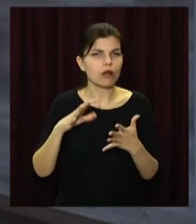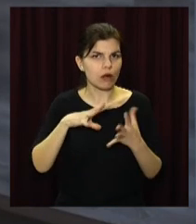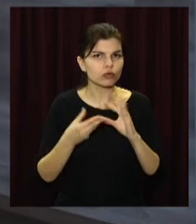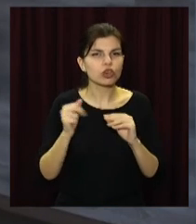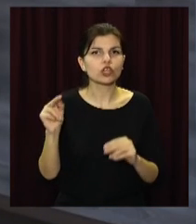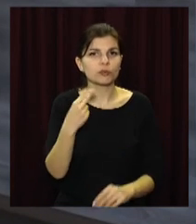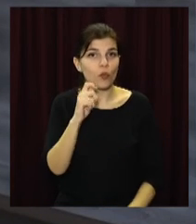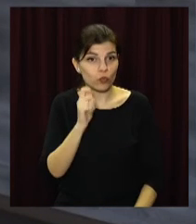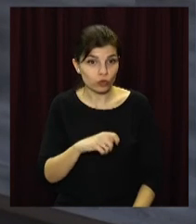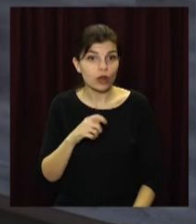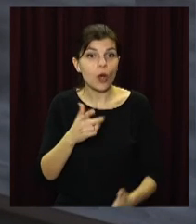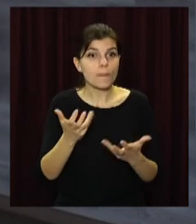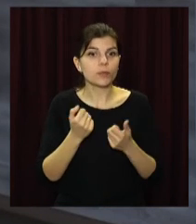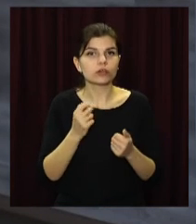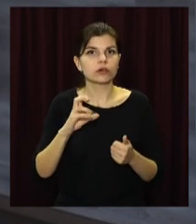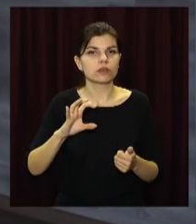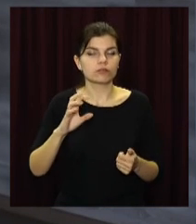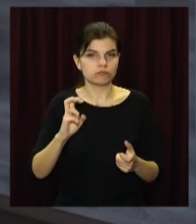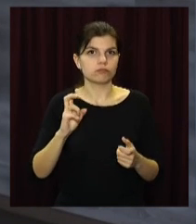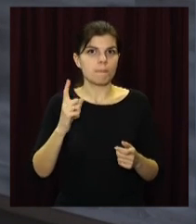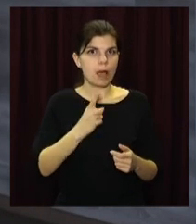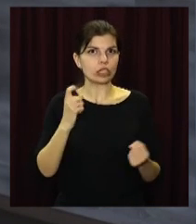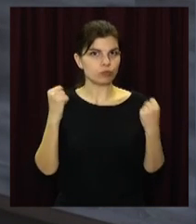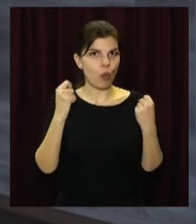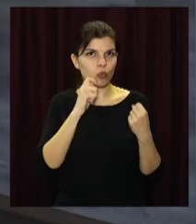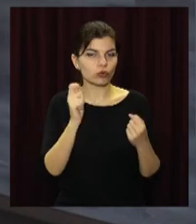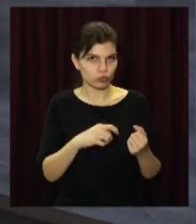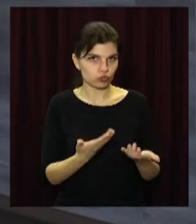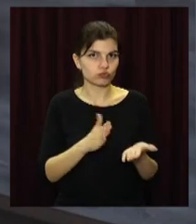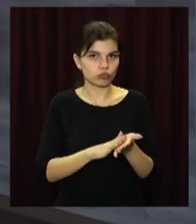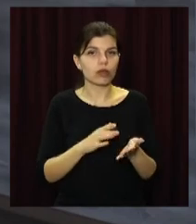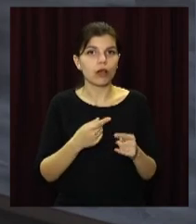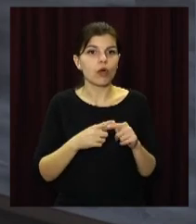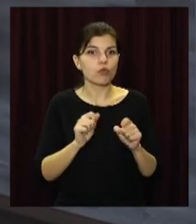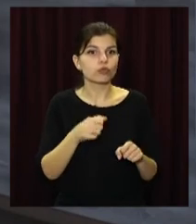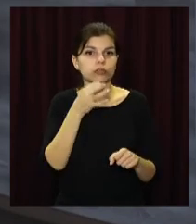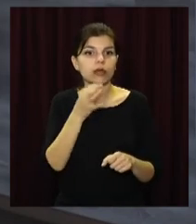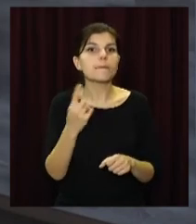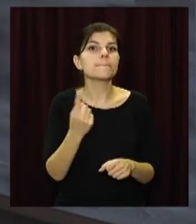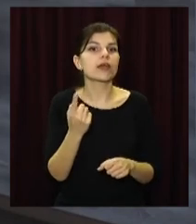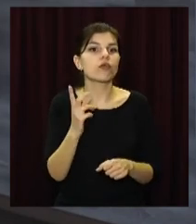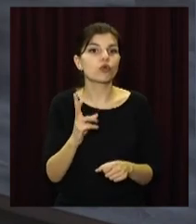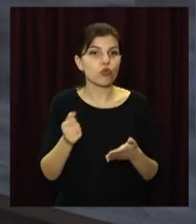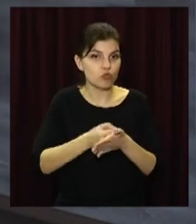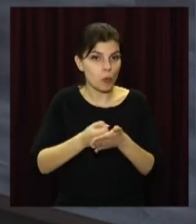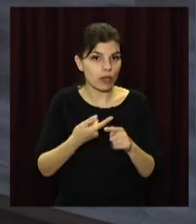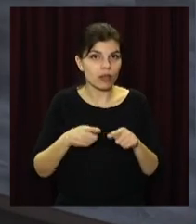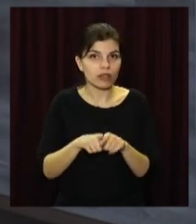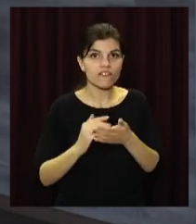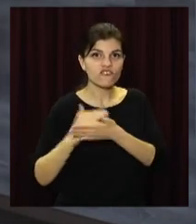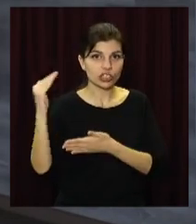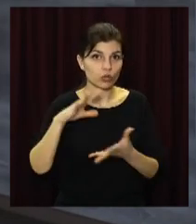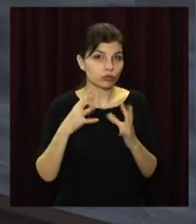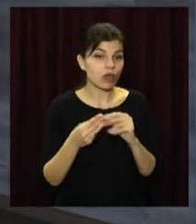чемпіонтах України, виходить звання мастера спорту України і, можна сказати, першим, хто у нас добився таких високих